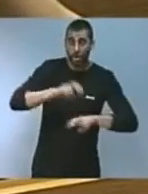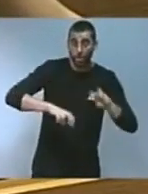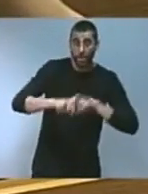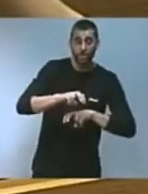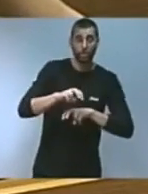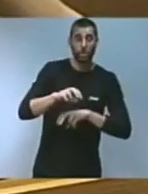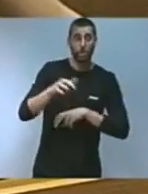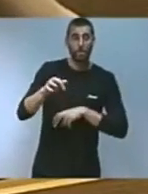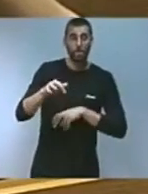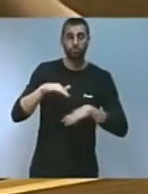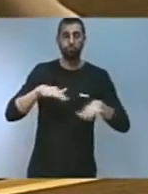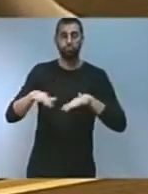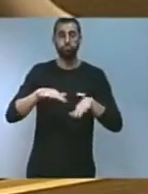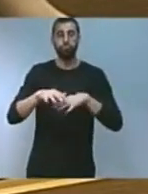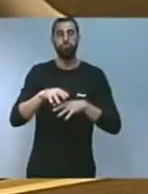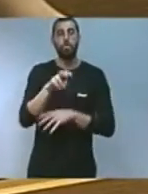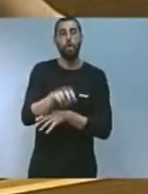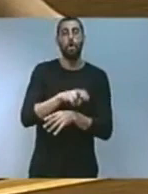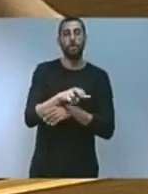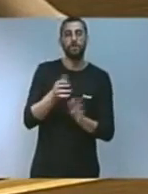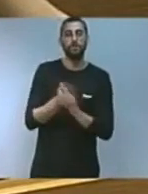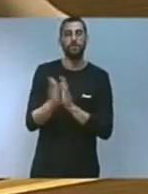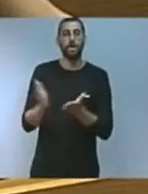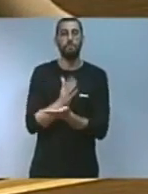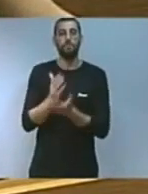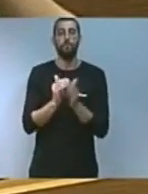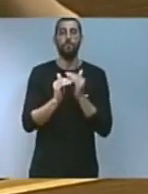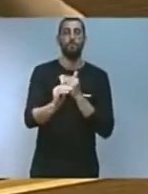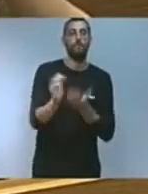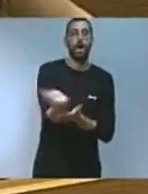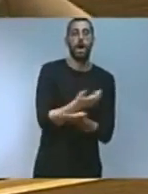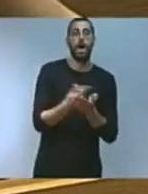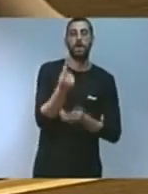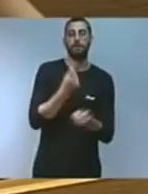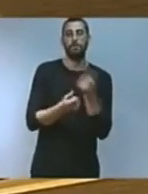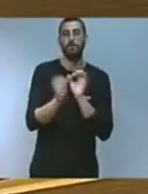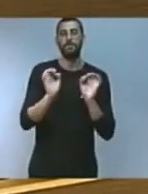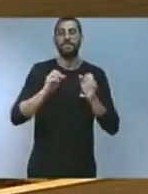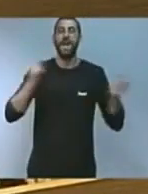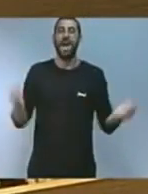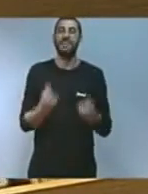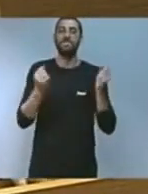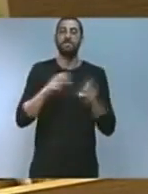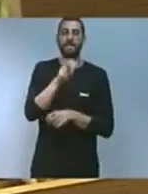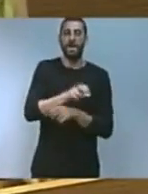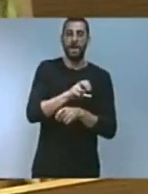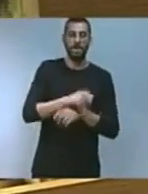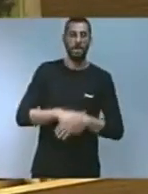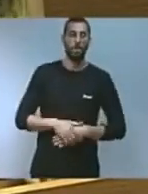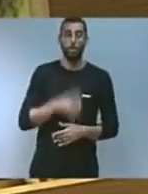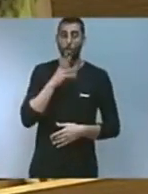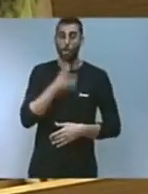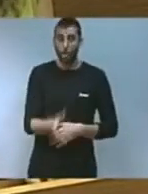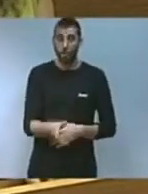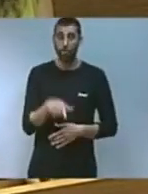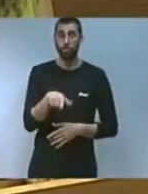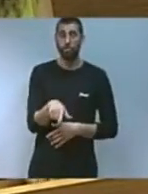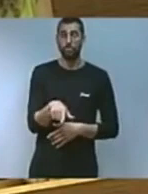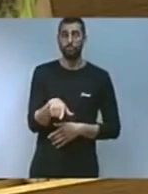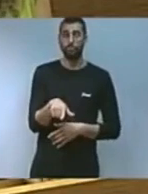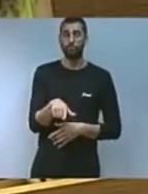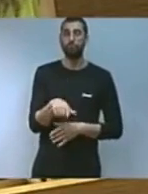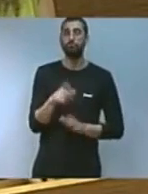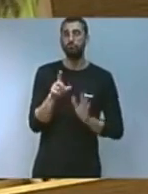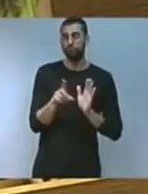'Horta promovent la rendibilitat i la viabilitat econòmiques de l'activitat agrària per això s'estableix un marc regulador dels usos del sol